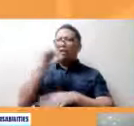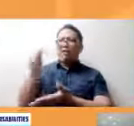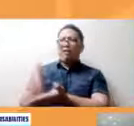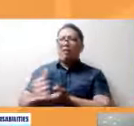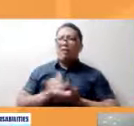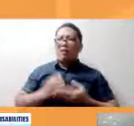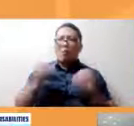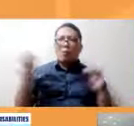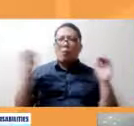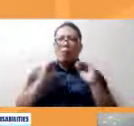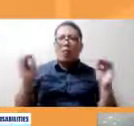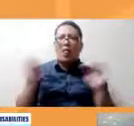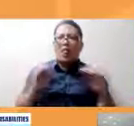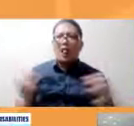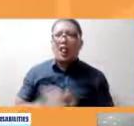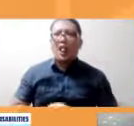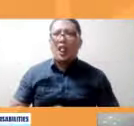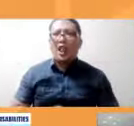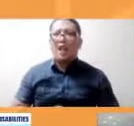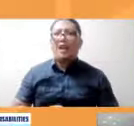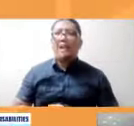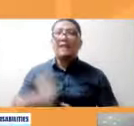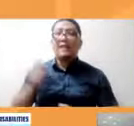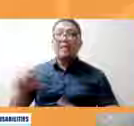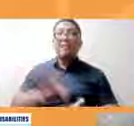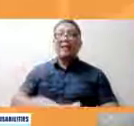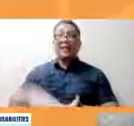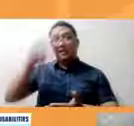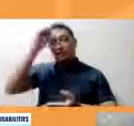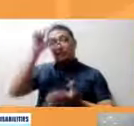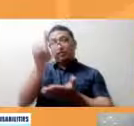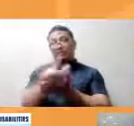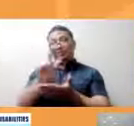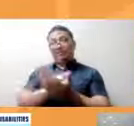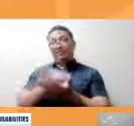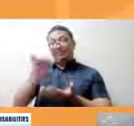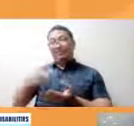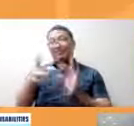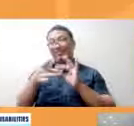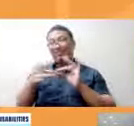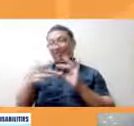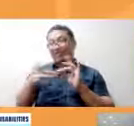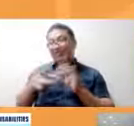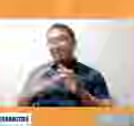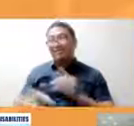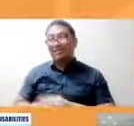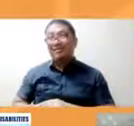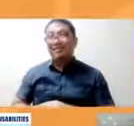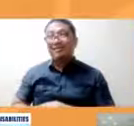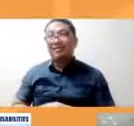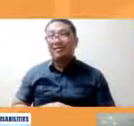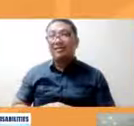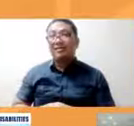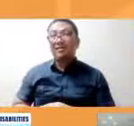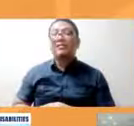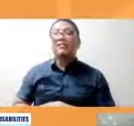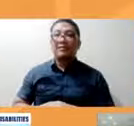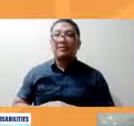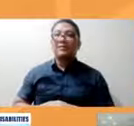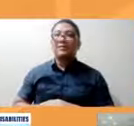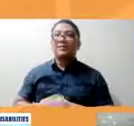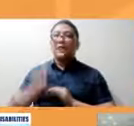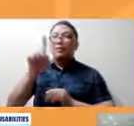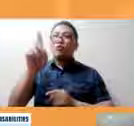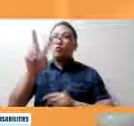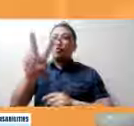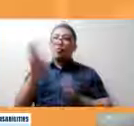makakuha na tayo doon Diba ng hint So two-way process